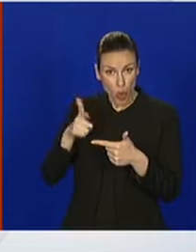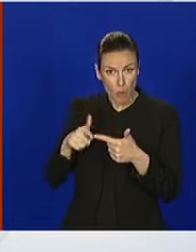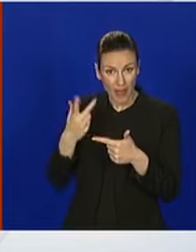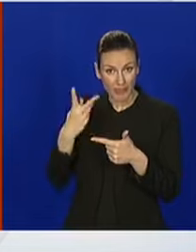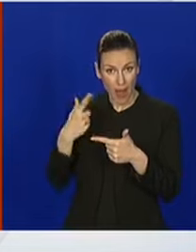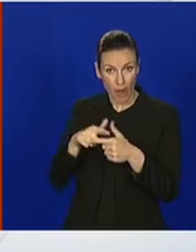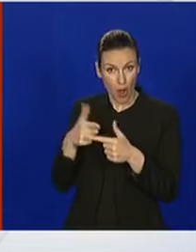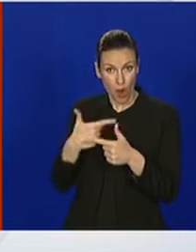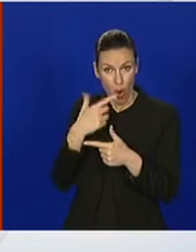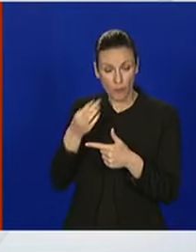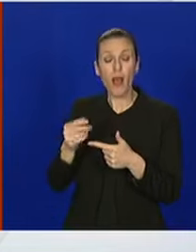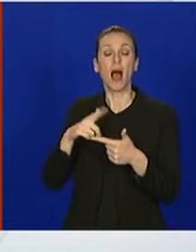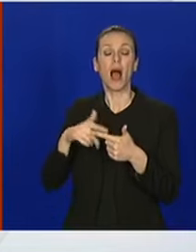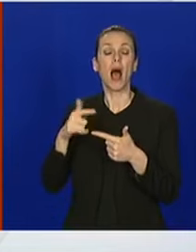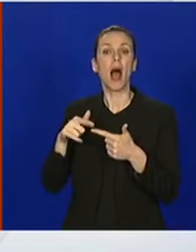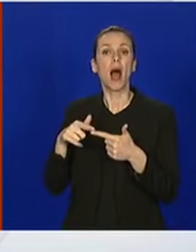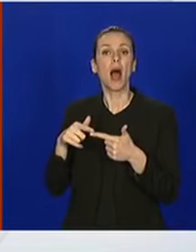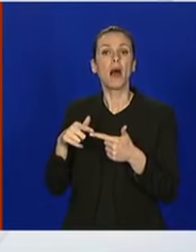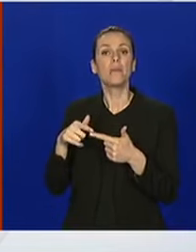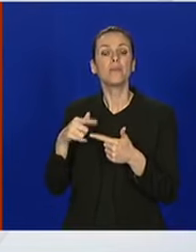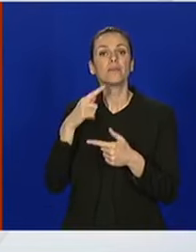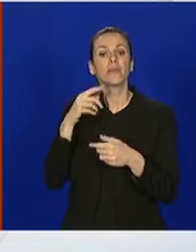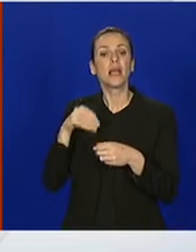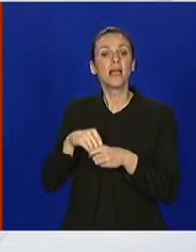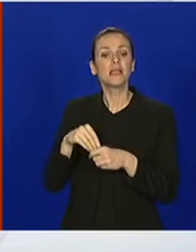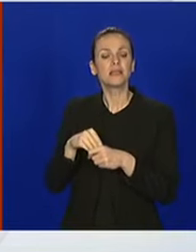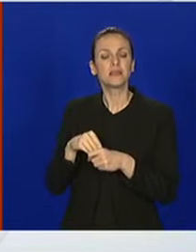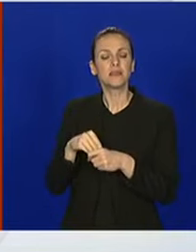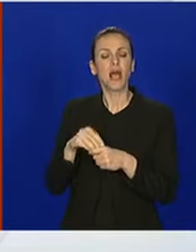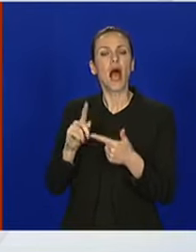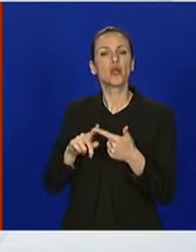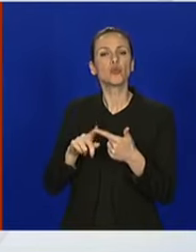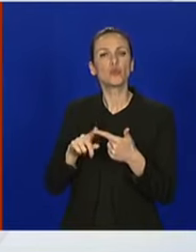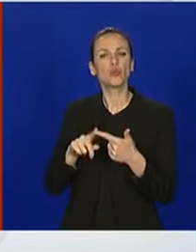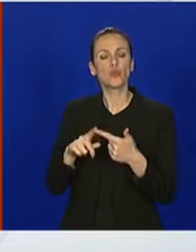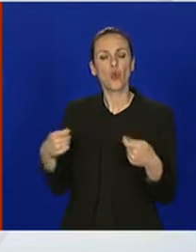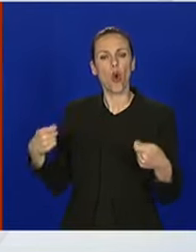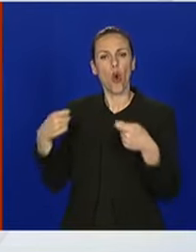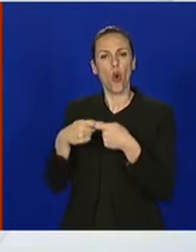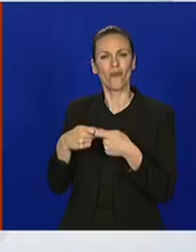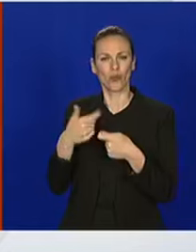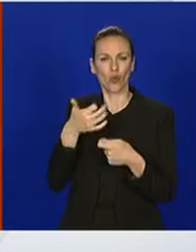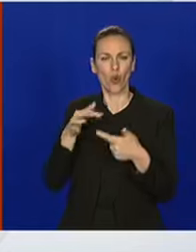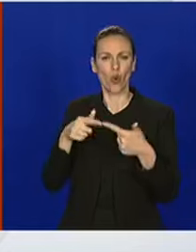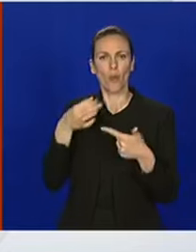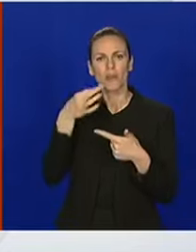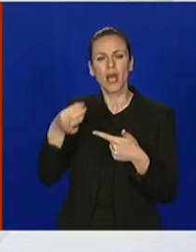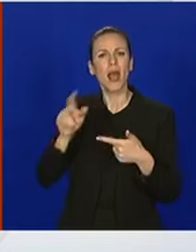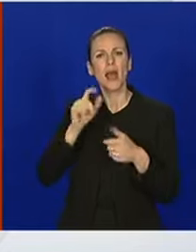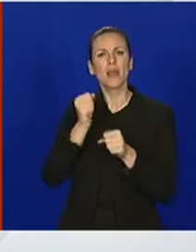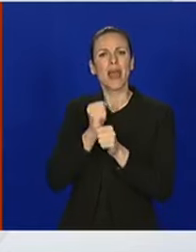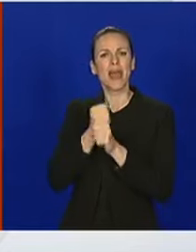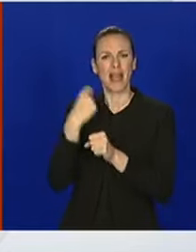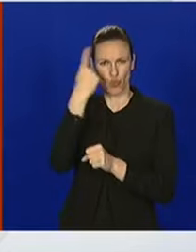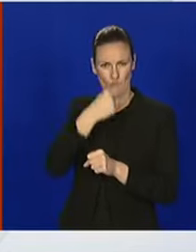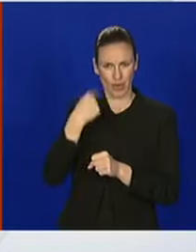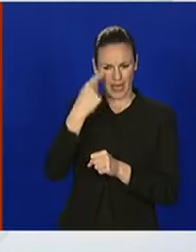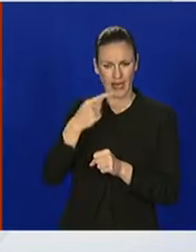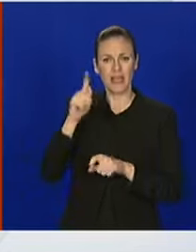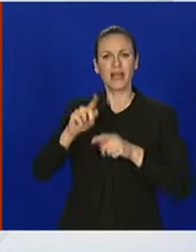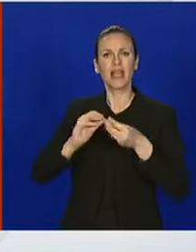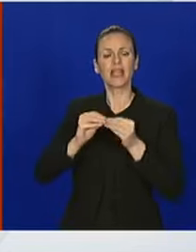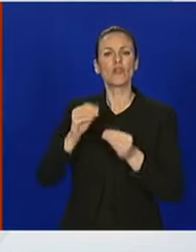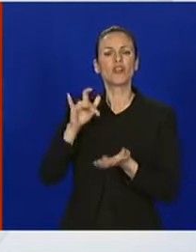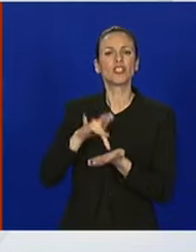ovdje jedan put, ili? Drugo pitanje je sadržano različito. Drugo pitanje je vezano za nerad nedjeljom. S obzirom da već neki trgovački